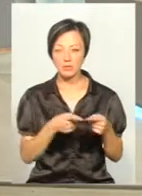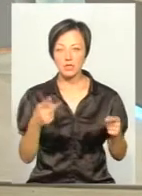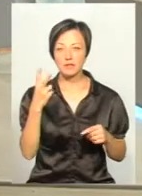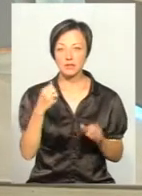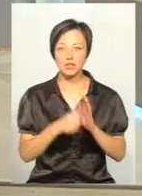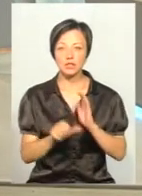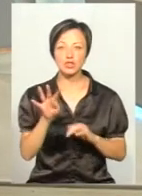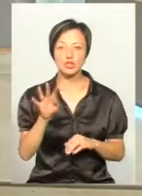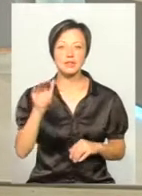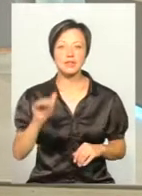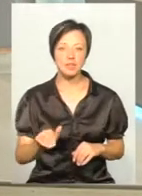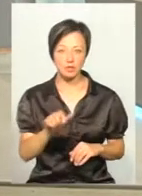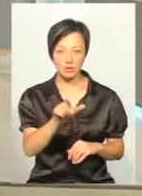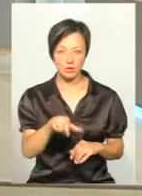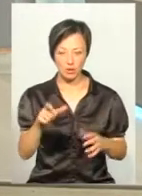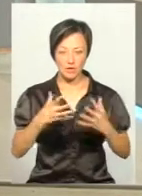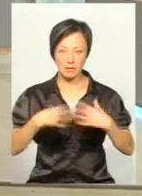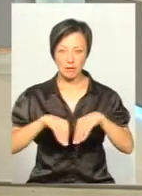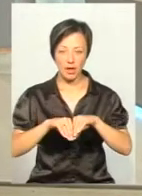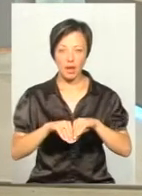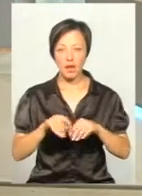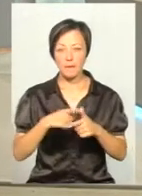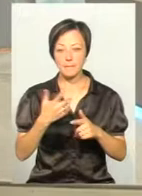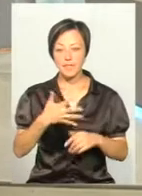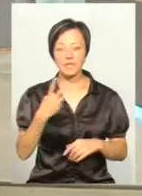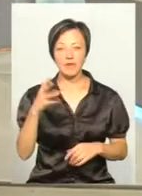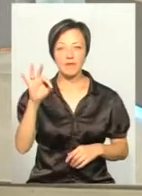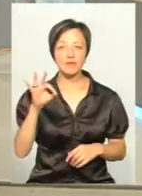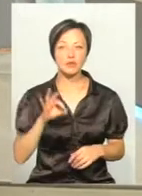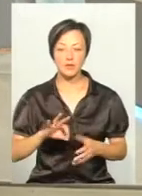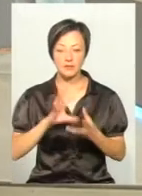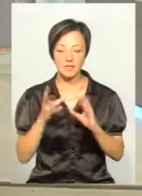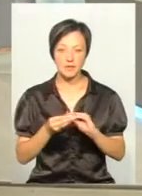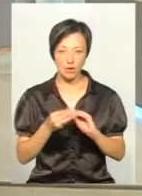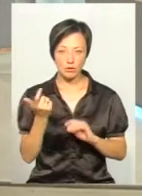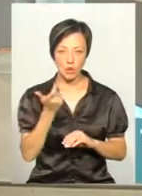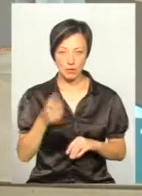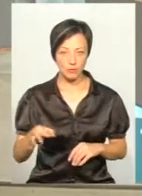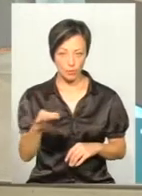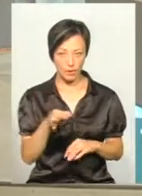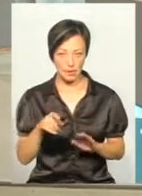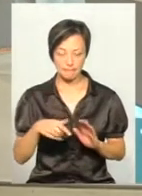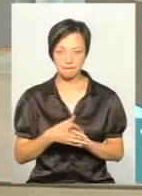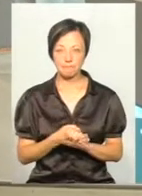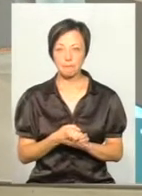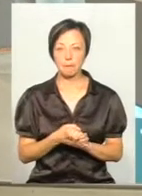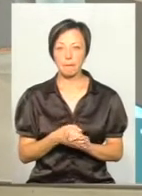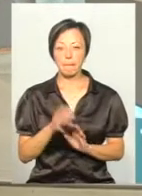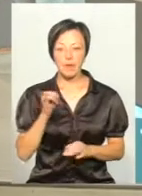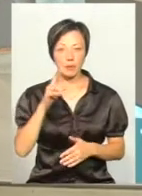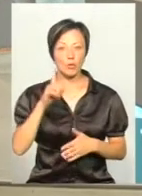264 тисяч домогосподарств, або 52 відсотка від всіх домогосподарств в області. І